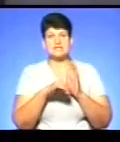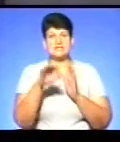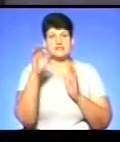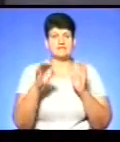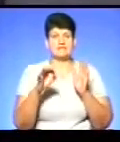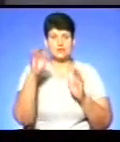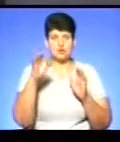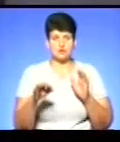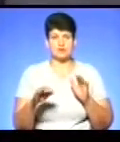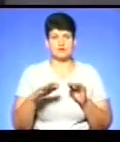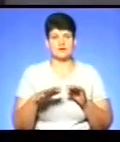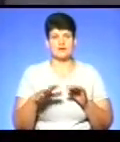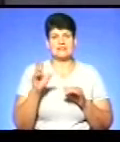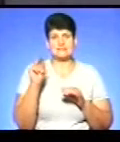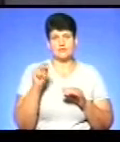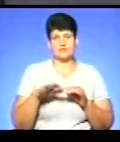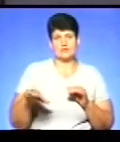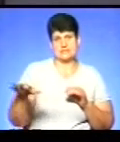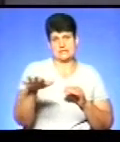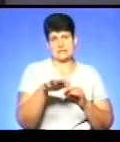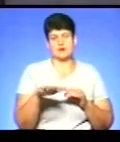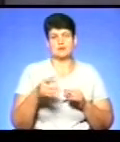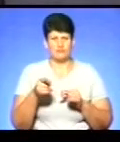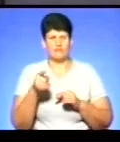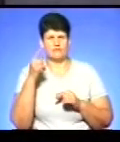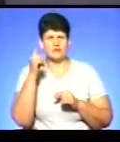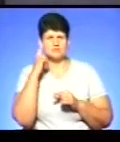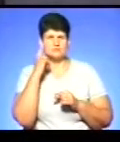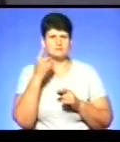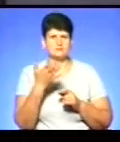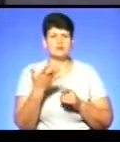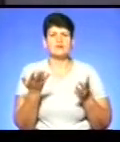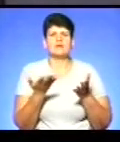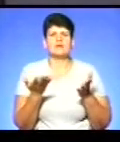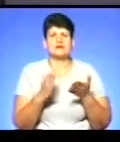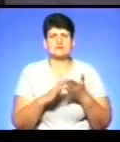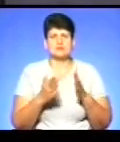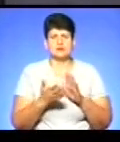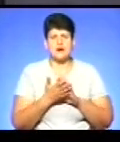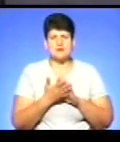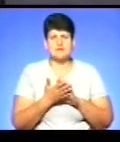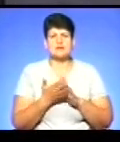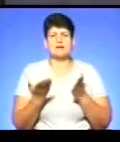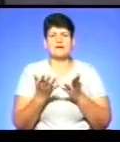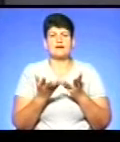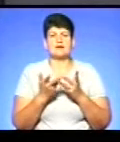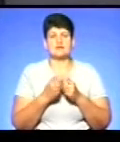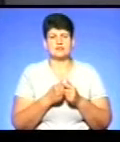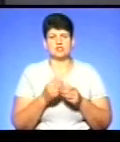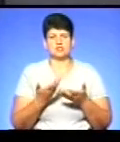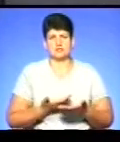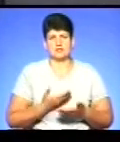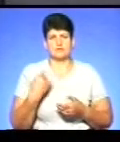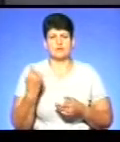цифровим сигналом. За вашими оцінками, все ж таки, яка ситуація, зокрема яка кількість жителів краю може